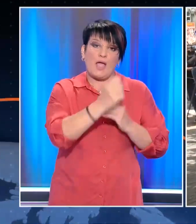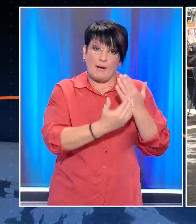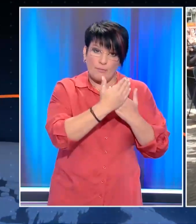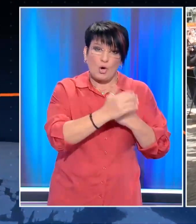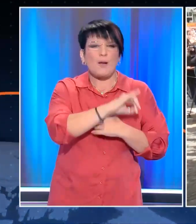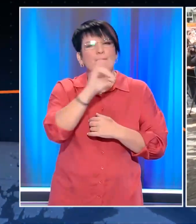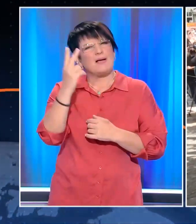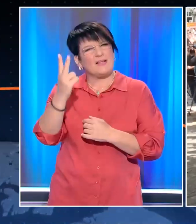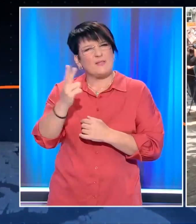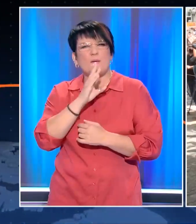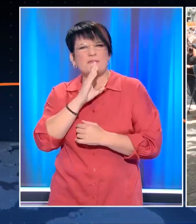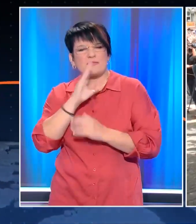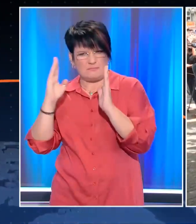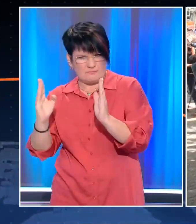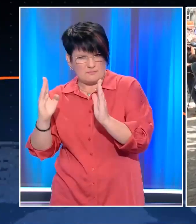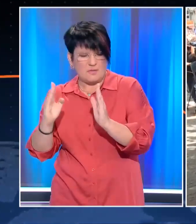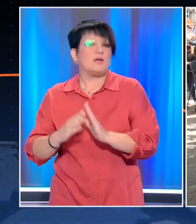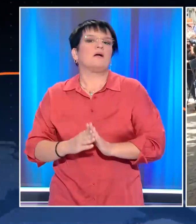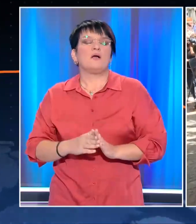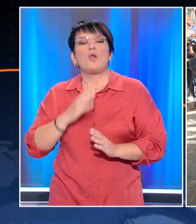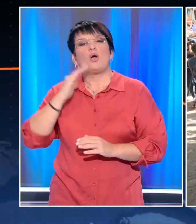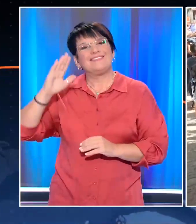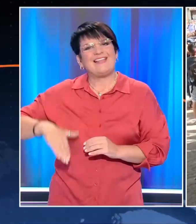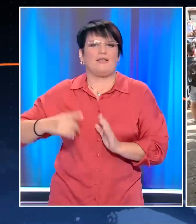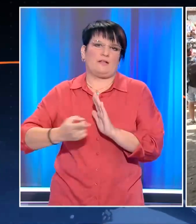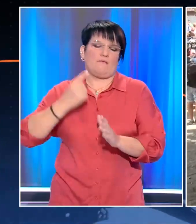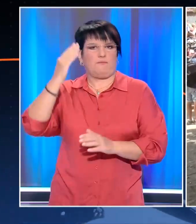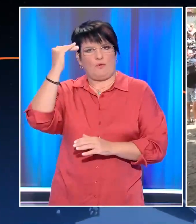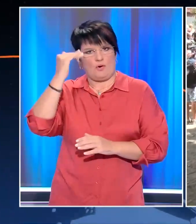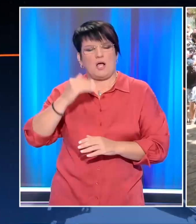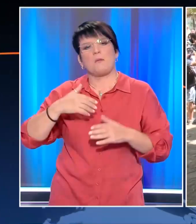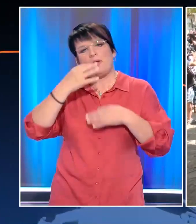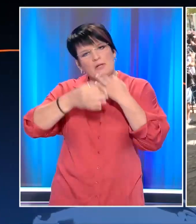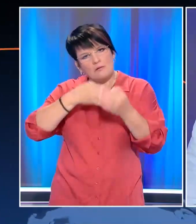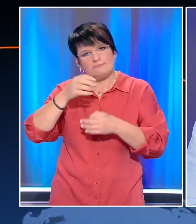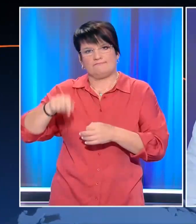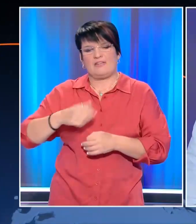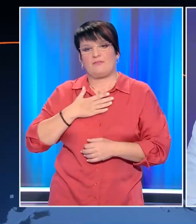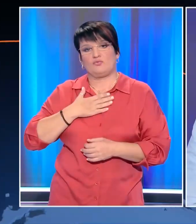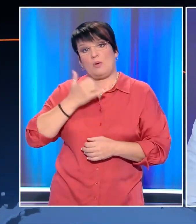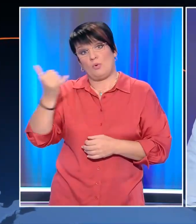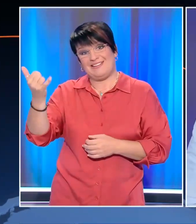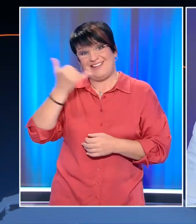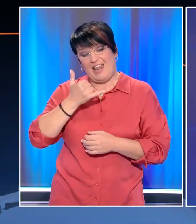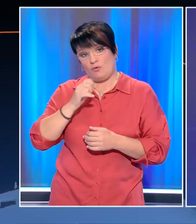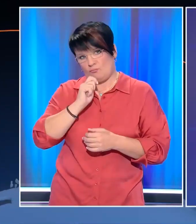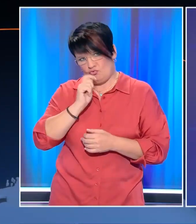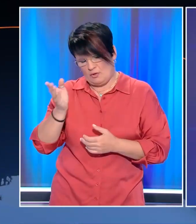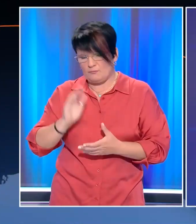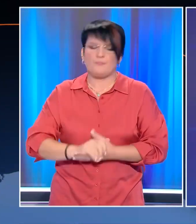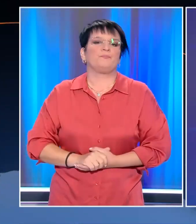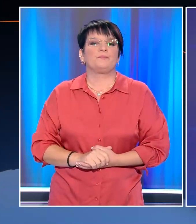το πρωί έως τις 2, οπότε θα κίνει και η τελετή αποχαιρετισμού και θα ακοστούν οι επικίνδυοι. Αδαμαντίας, ευχαριστούμε πολύ. Ο πρώην